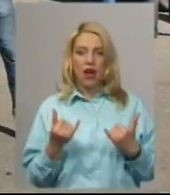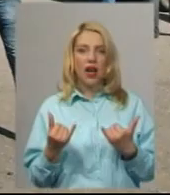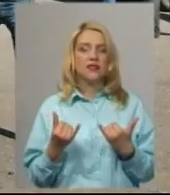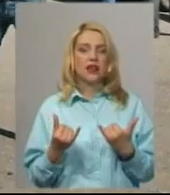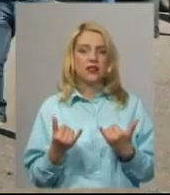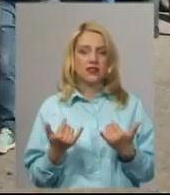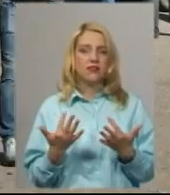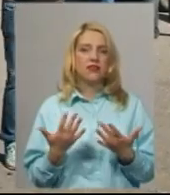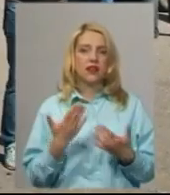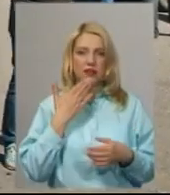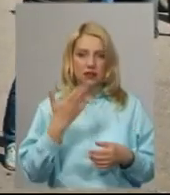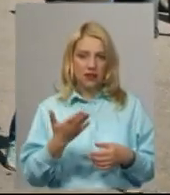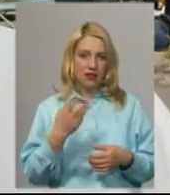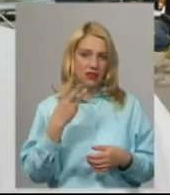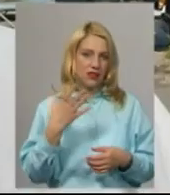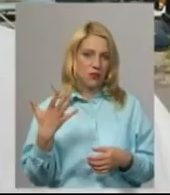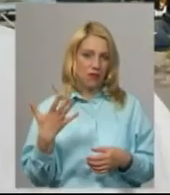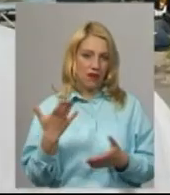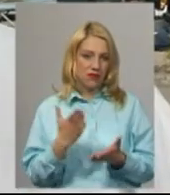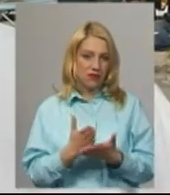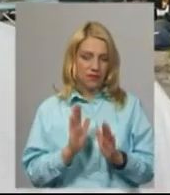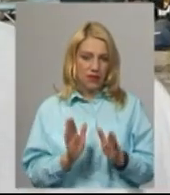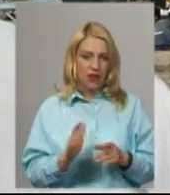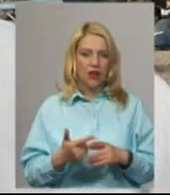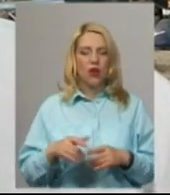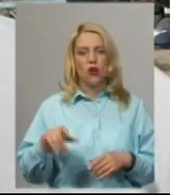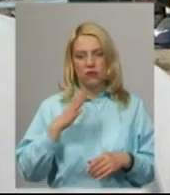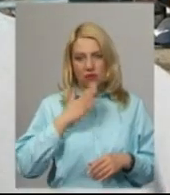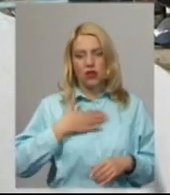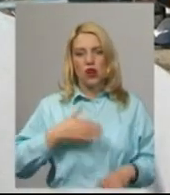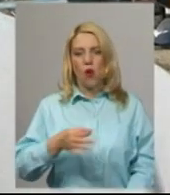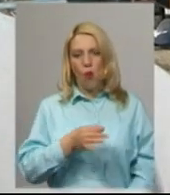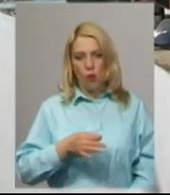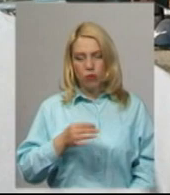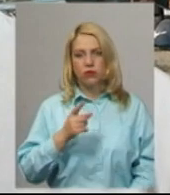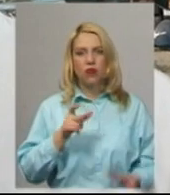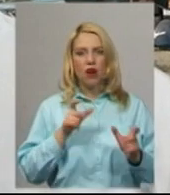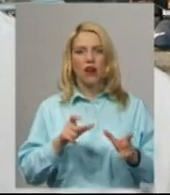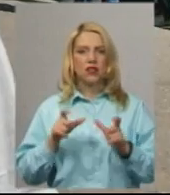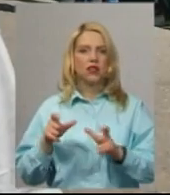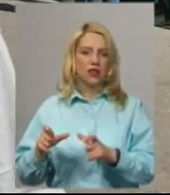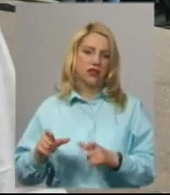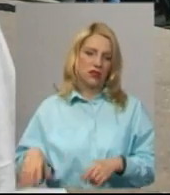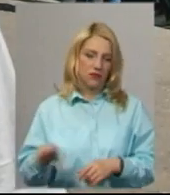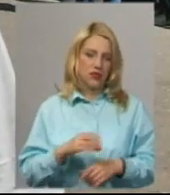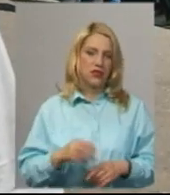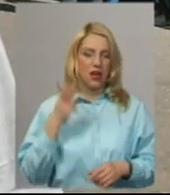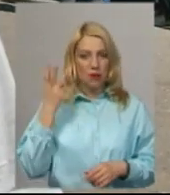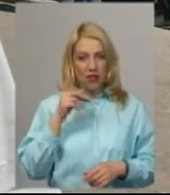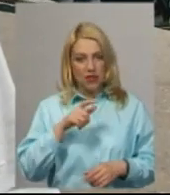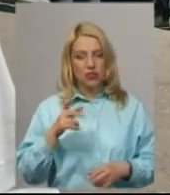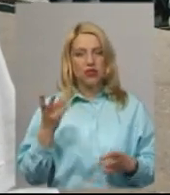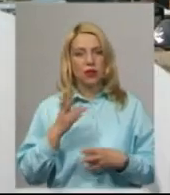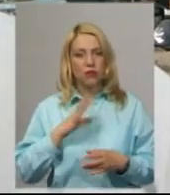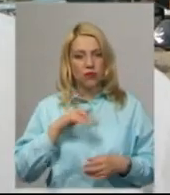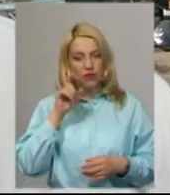сьогодні 35 автомобілів. Всі люди, в основному з нашої області, тому що крім карантин, всі – хмельничани. Мали приїхати